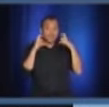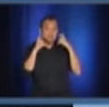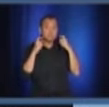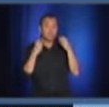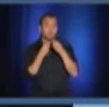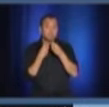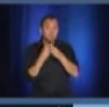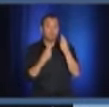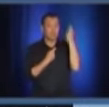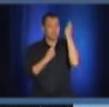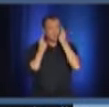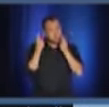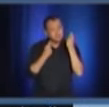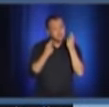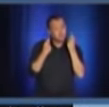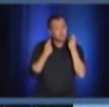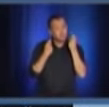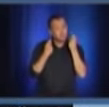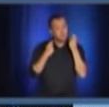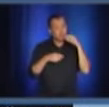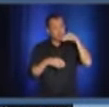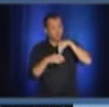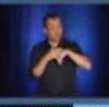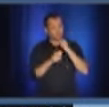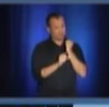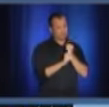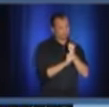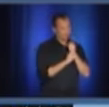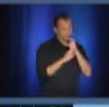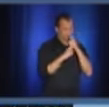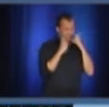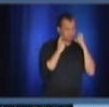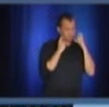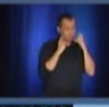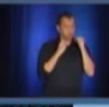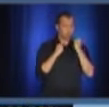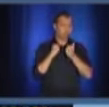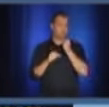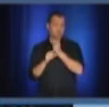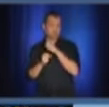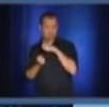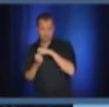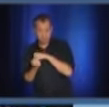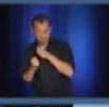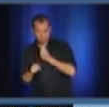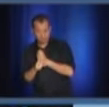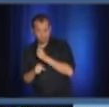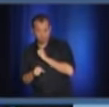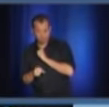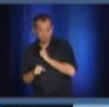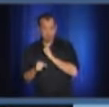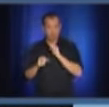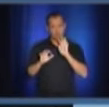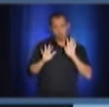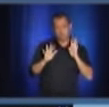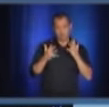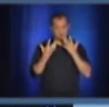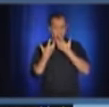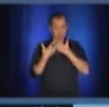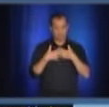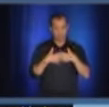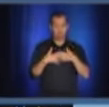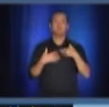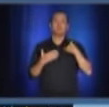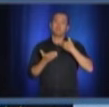savoir, est-ce que moi, je peux avoir un couvre-visage dans le travail si c'était un masque de procédure avant? Il y a plein d'éléments de cette nature-là qui vont être recommuniqués clairement aux différents